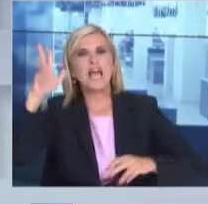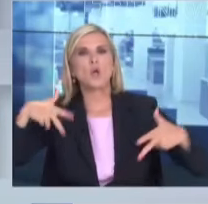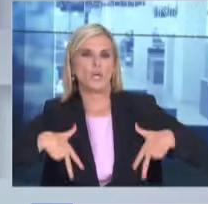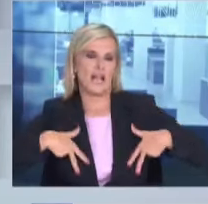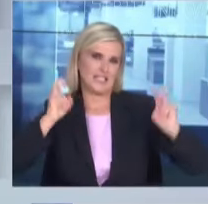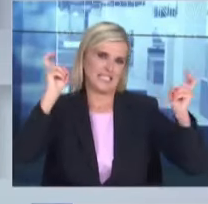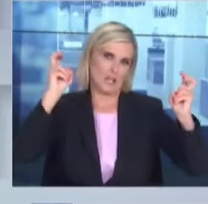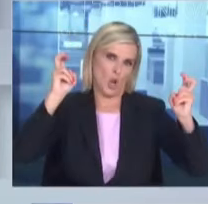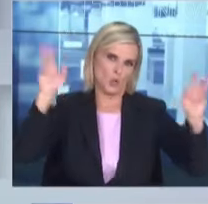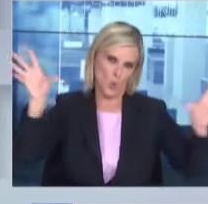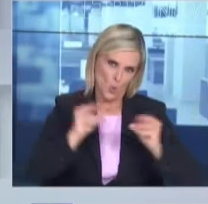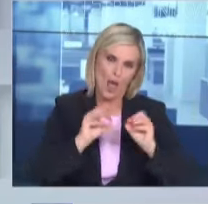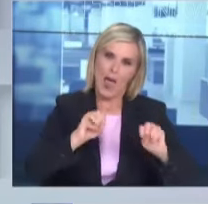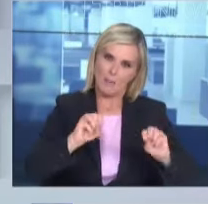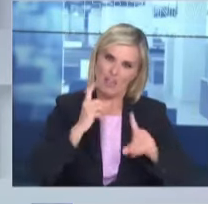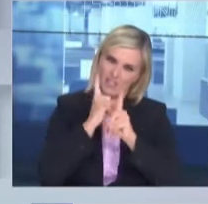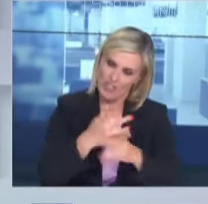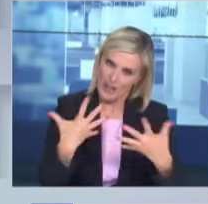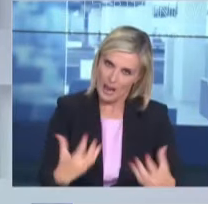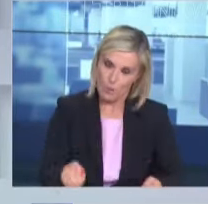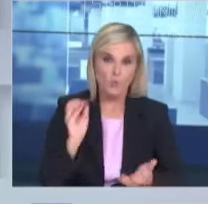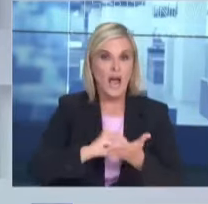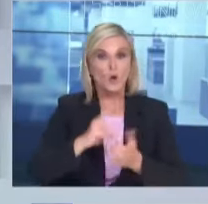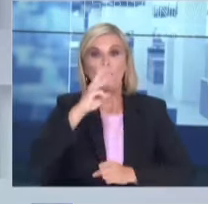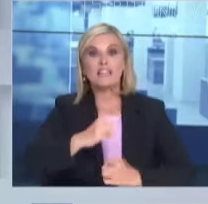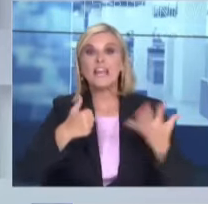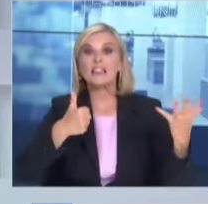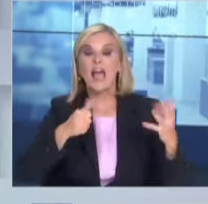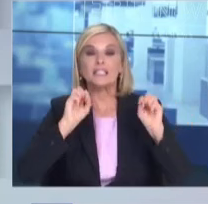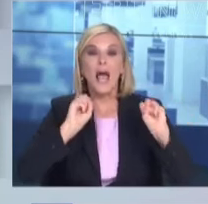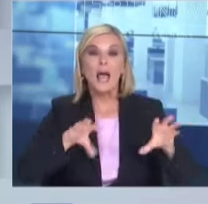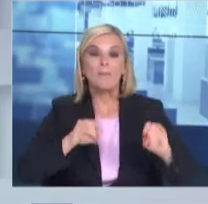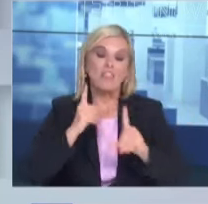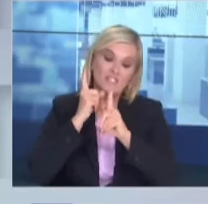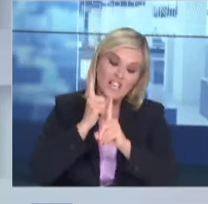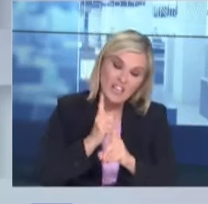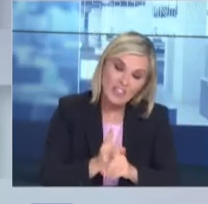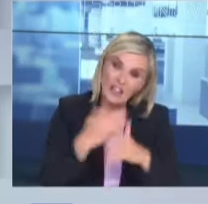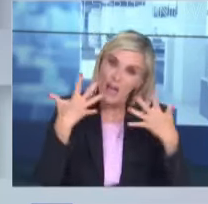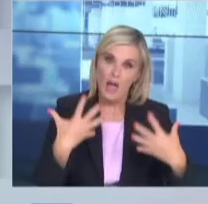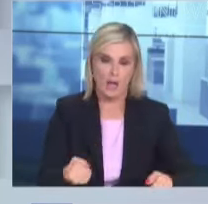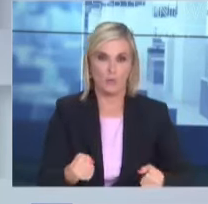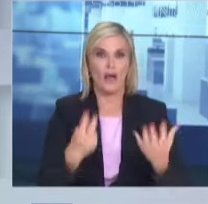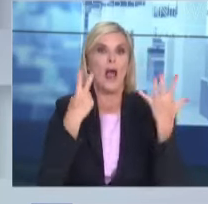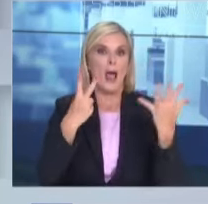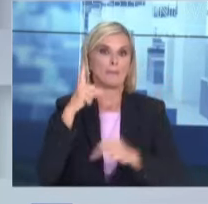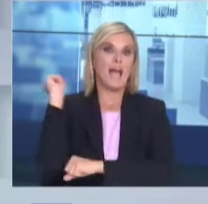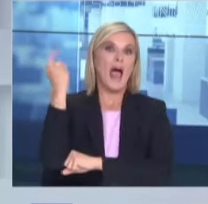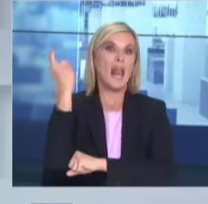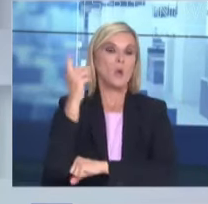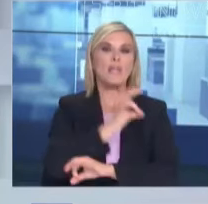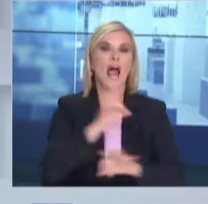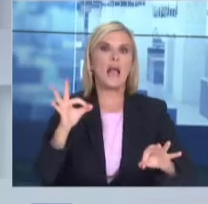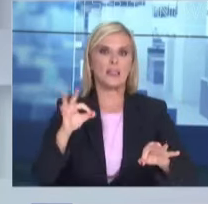γύρω περιοχές, στα γύρω στα αρτόπεδα ακόμα 36 άτομα για να επέμβουν όπου χρειαστεί σύμφωνα με τις οδηγίες της πυροσβεστικής 7 ελικόπτρα είναι σε ετοιμότητα